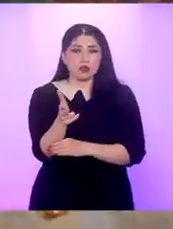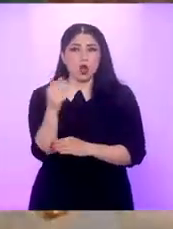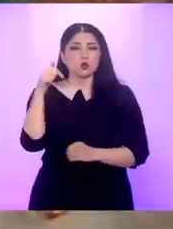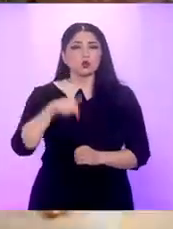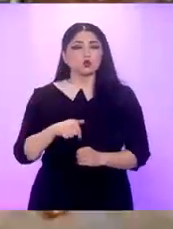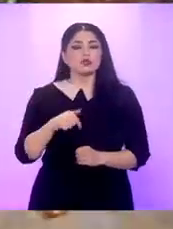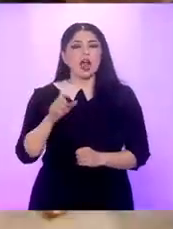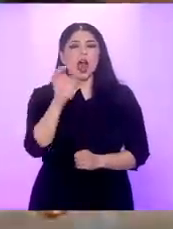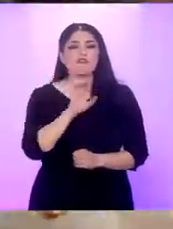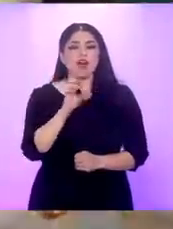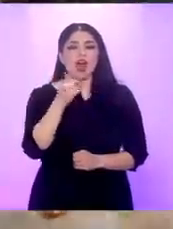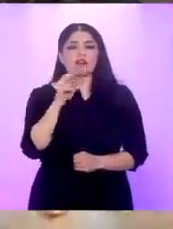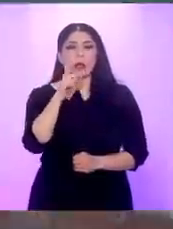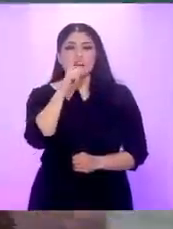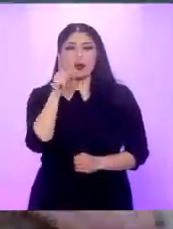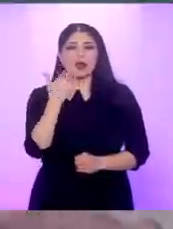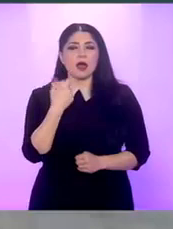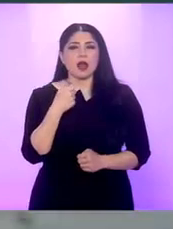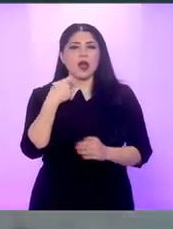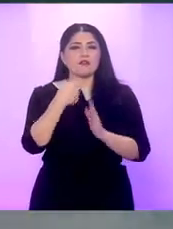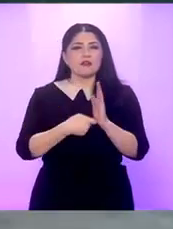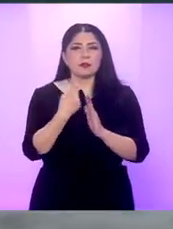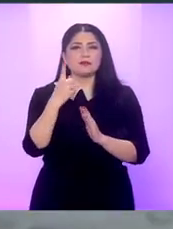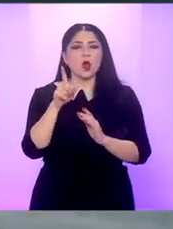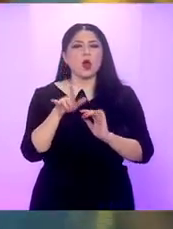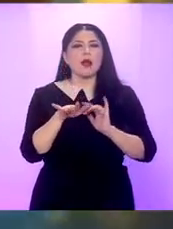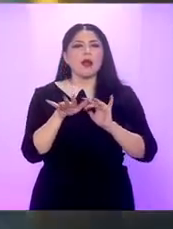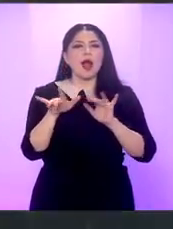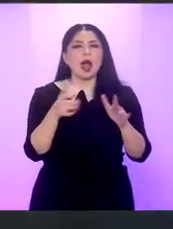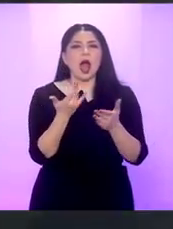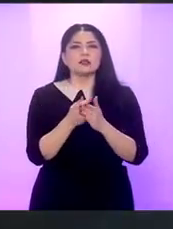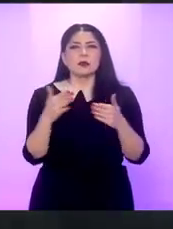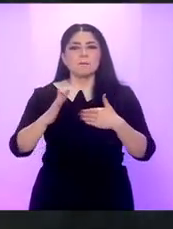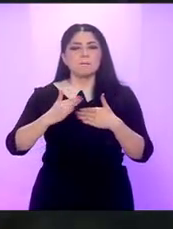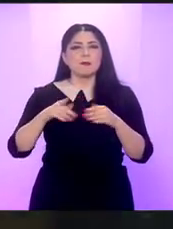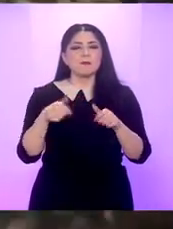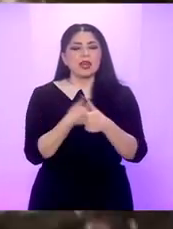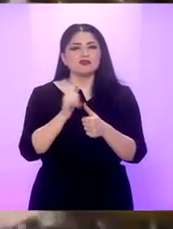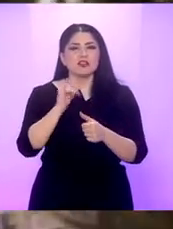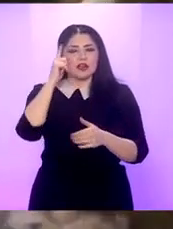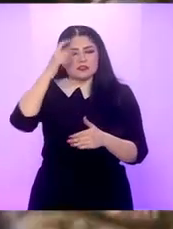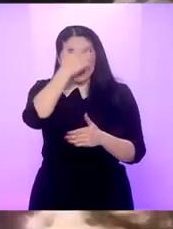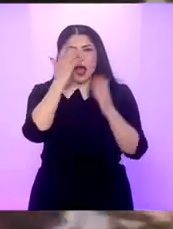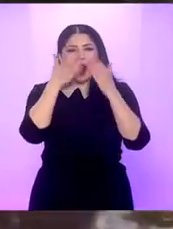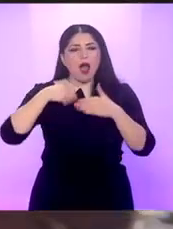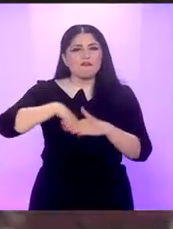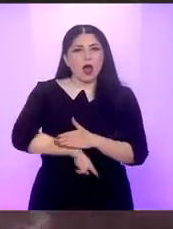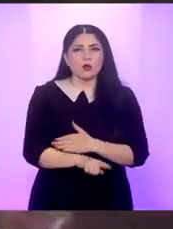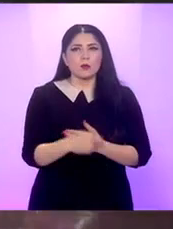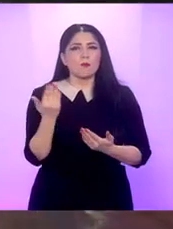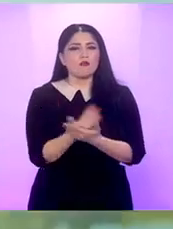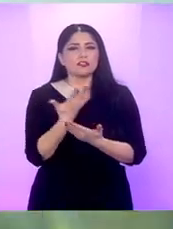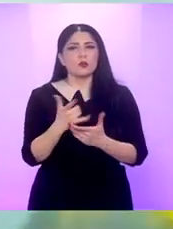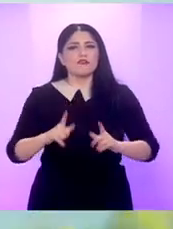sudafricanului Craig Foster Așa cum îi spune și titlul, este despre o caracatiță care se împietenește cu un scafandru și dezvăluie viața sa secretă dintr-o